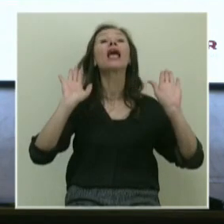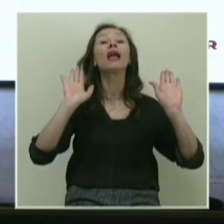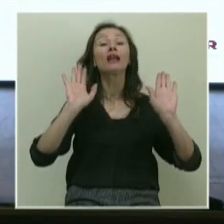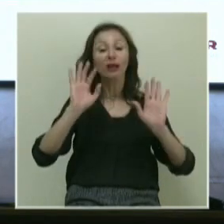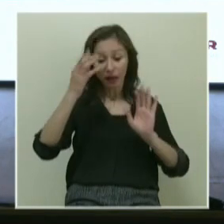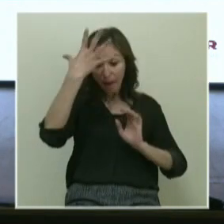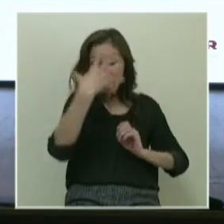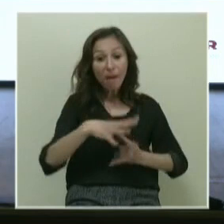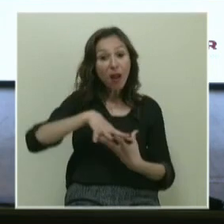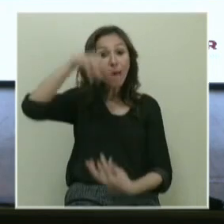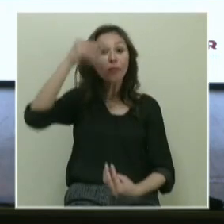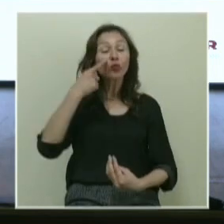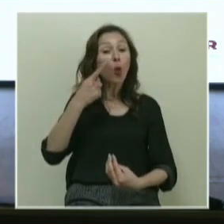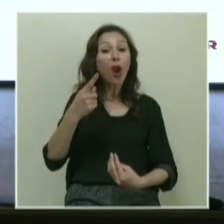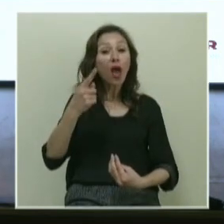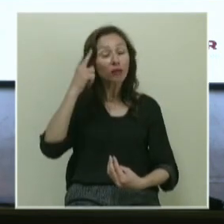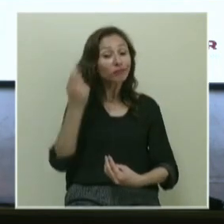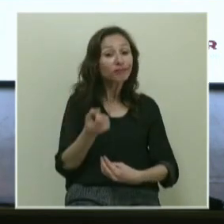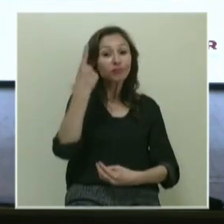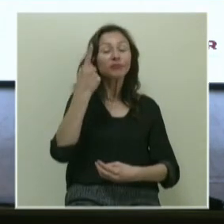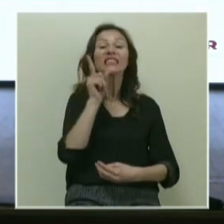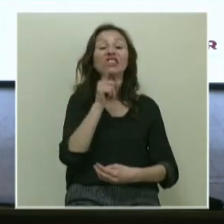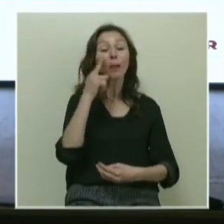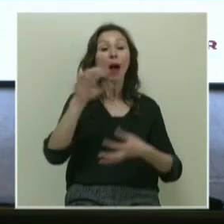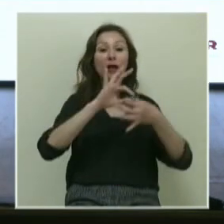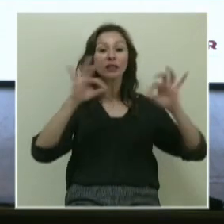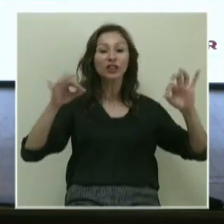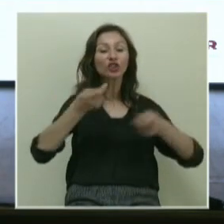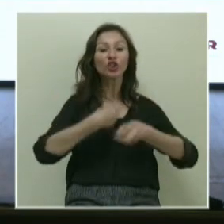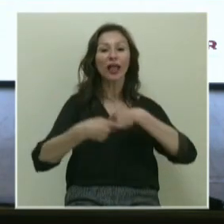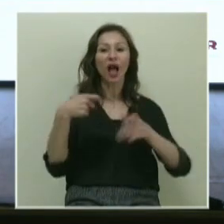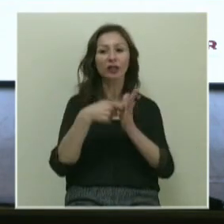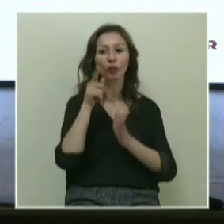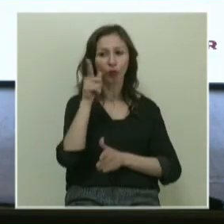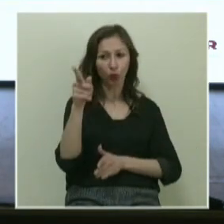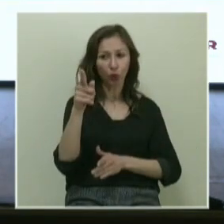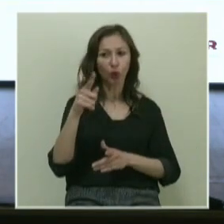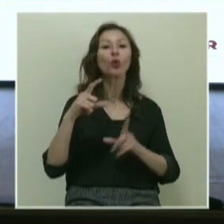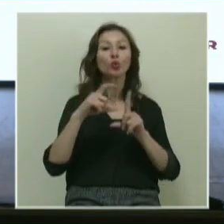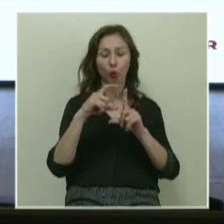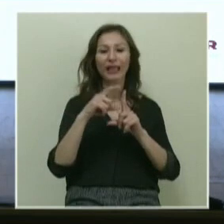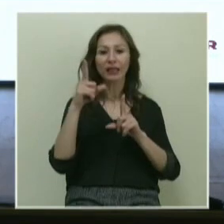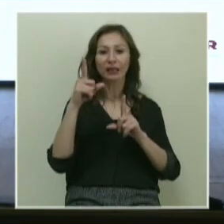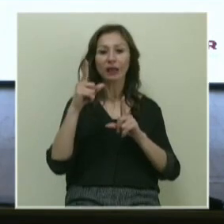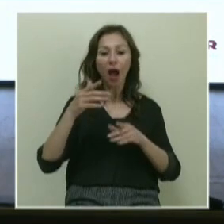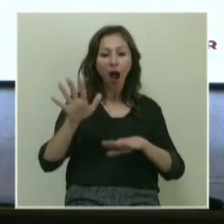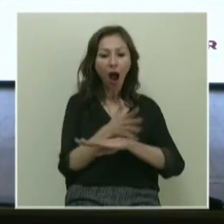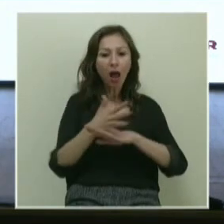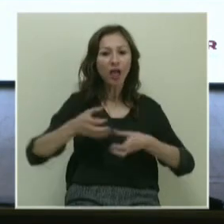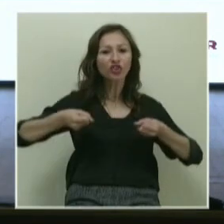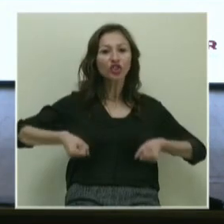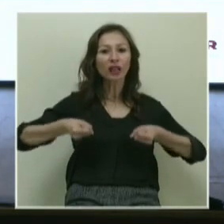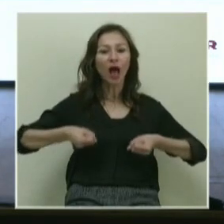Aşıldan yukarı sentetik biyoloji. İngilizcesine dikkat edin. Şirketinin adı bu. Toolkit, yani alet çantası.